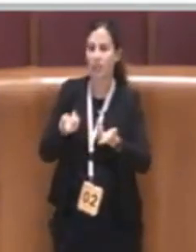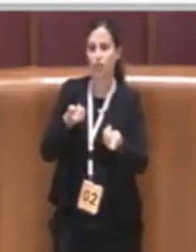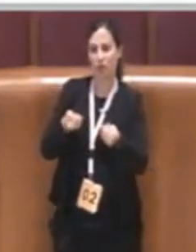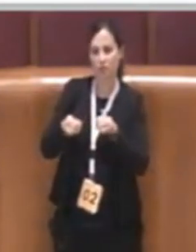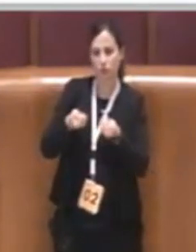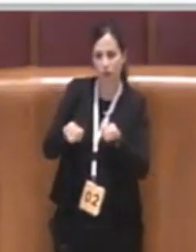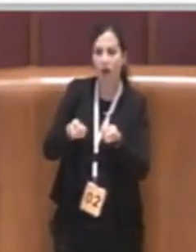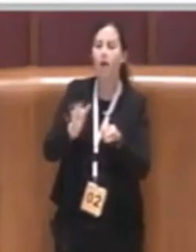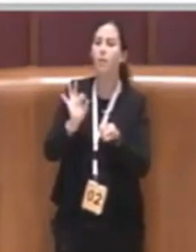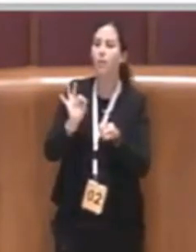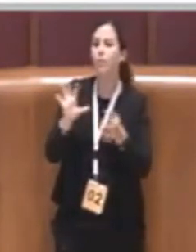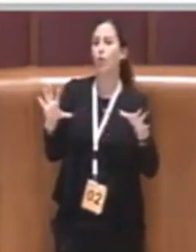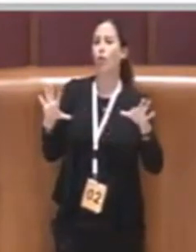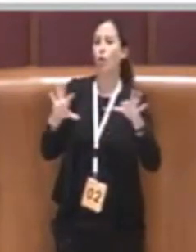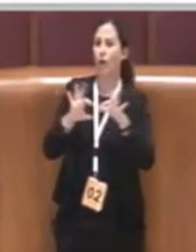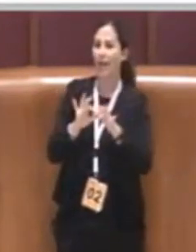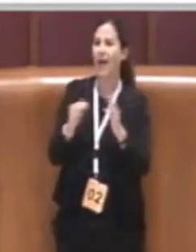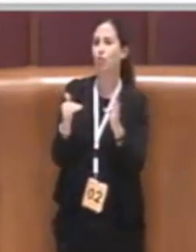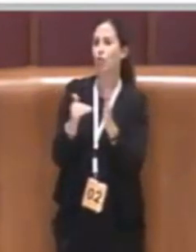di housing sociale.